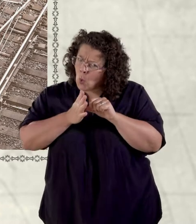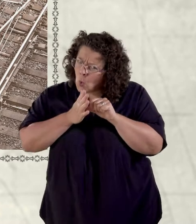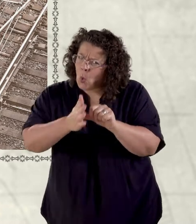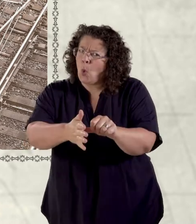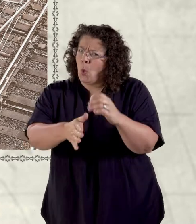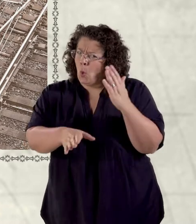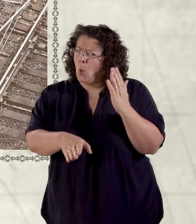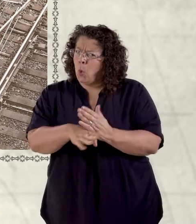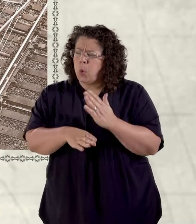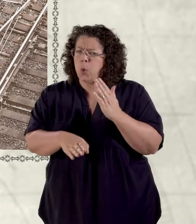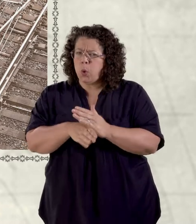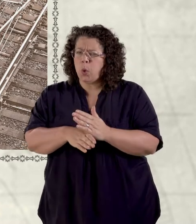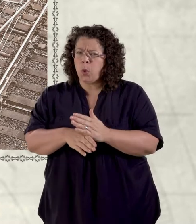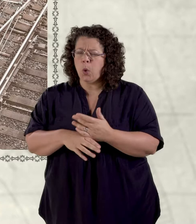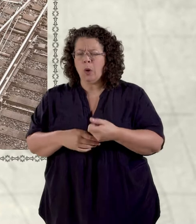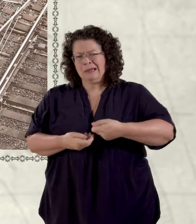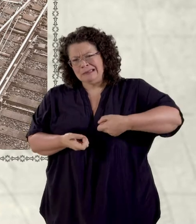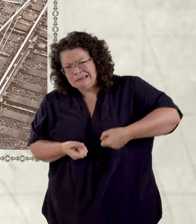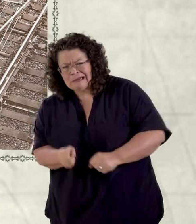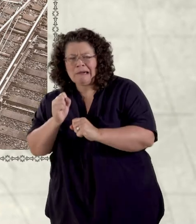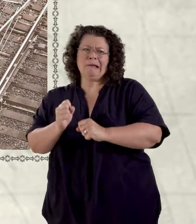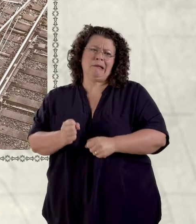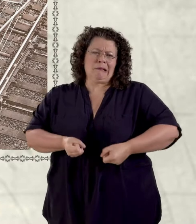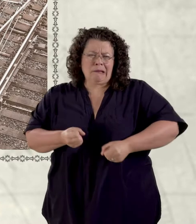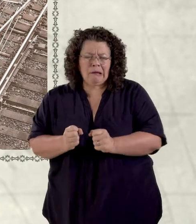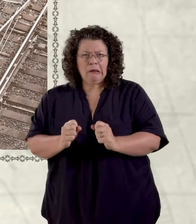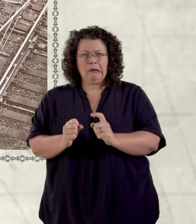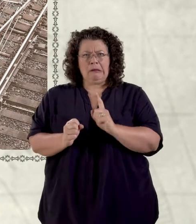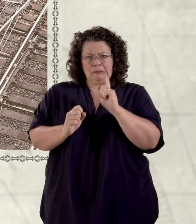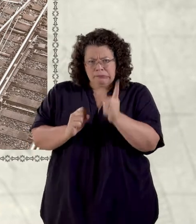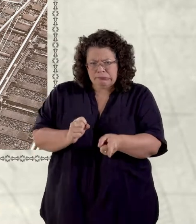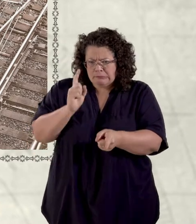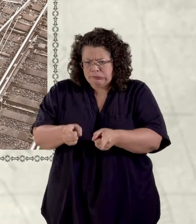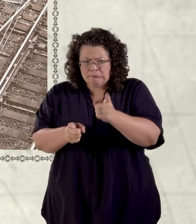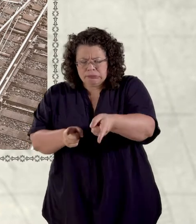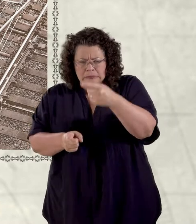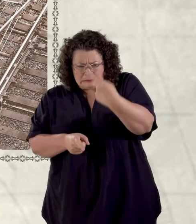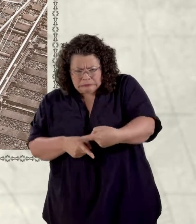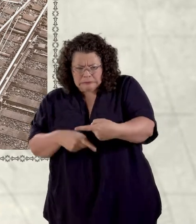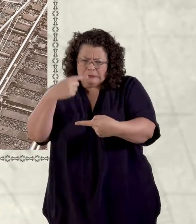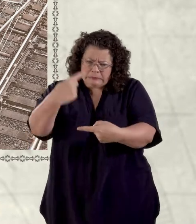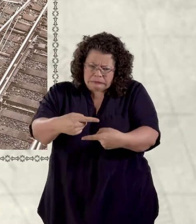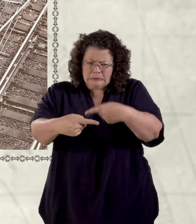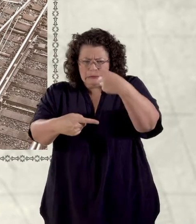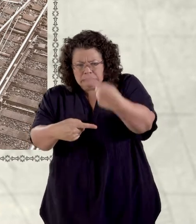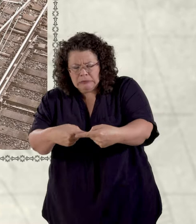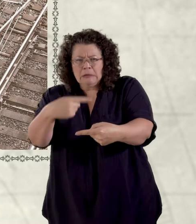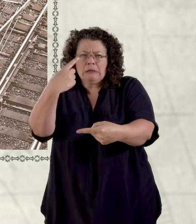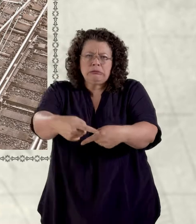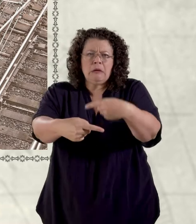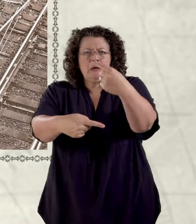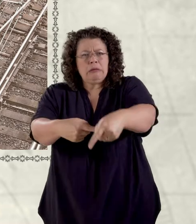Tyllu, gosod, torri, llusgo. Tyllu, gosod,